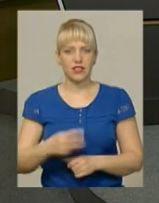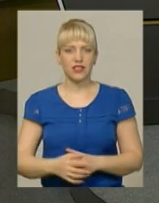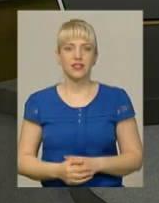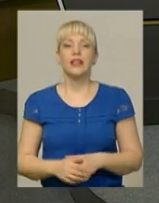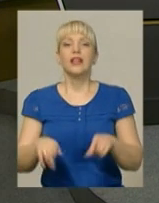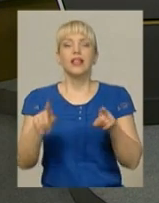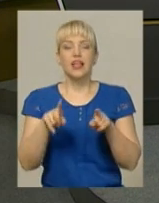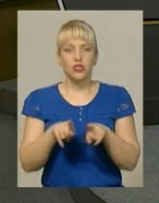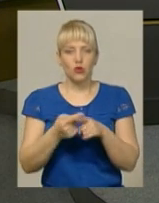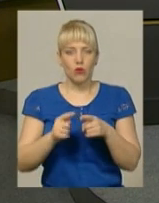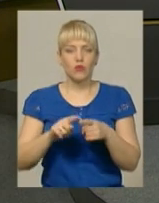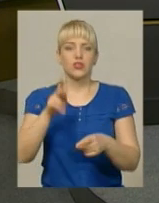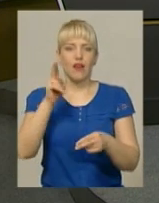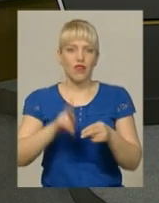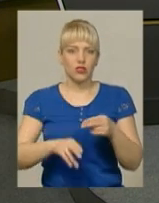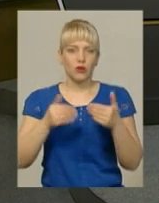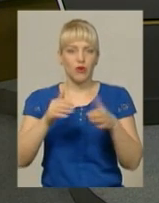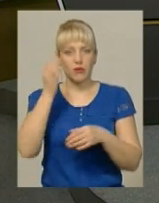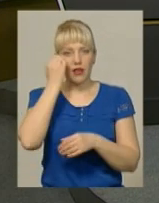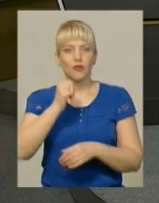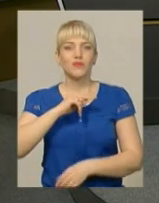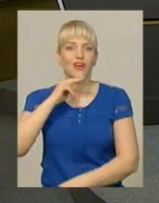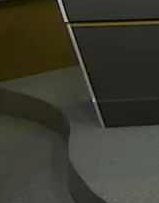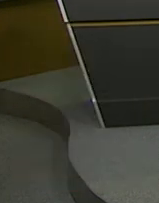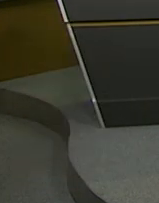На цьому ми завершуємо випуск. Дякуємо вам за увагу.